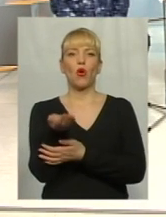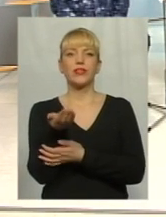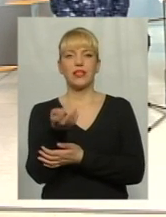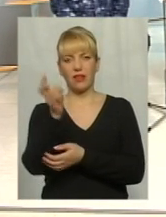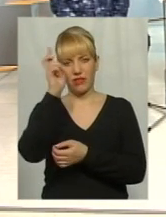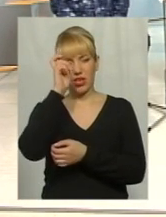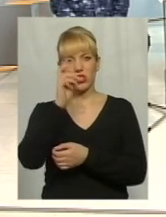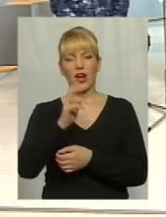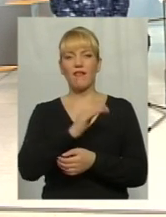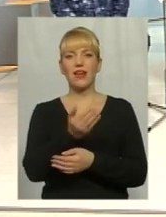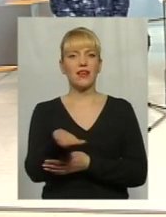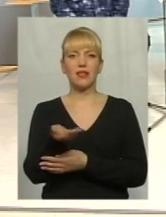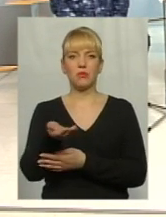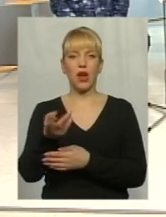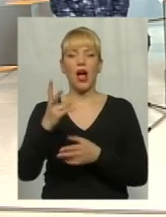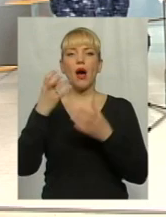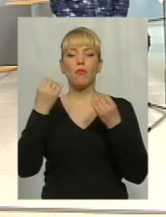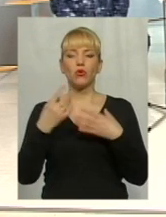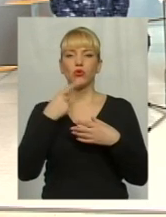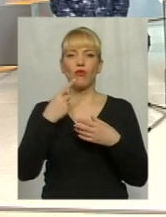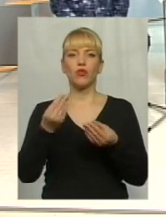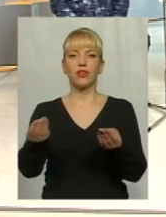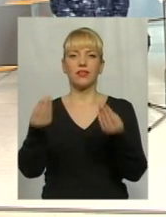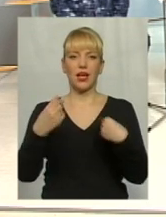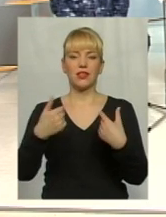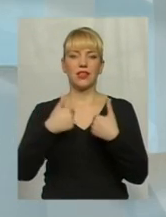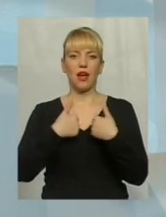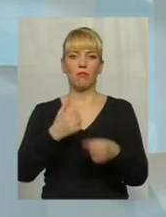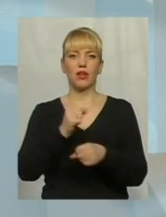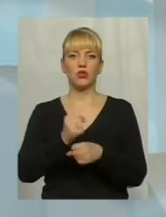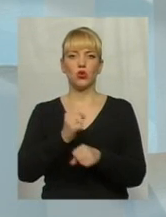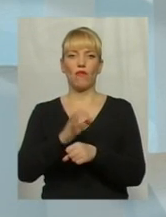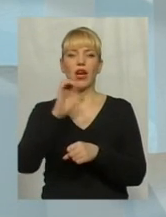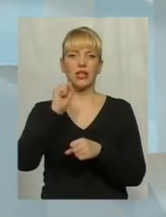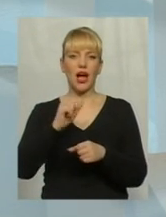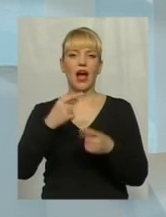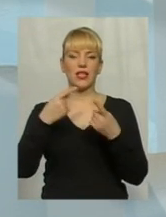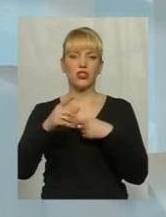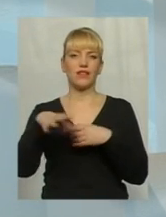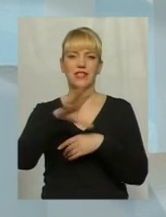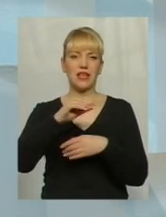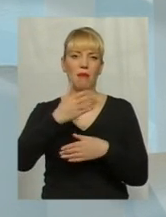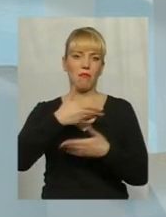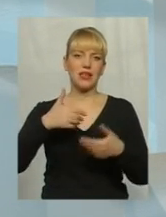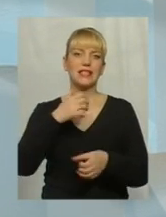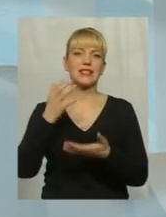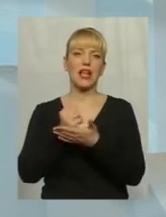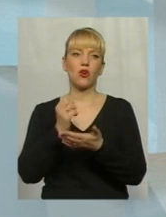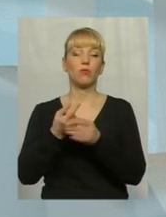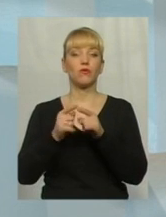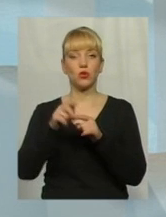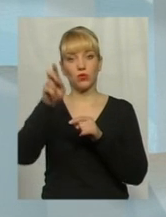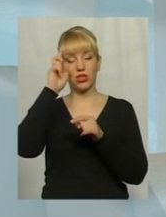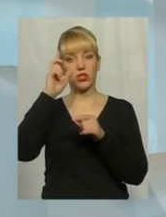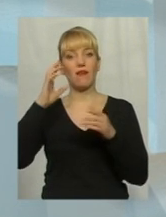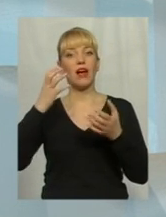протягнутою рукою. Вони лише кажуть державі, що дайте нам працювати, все решту ми заробимо. І в цьому, якби, держава виграє, тому